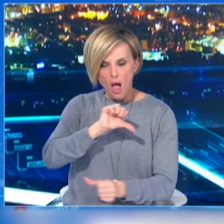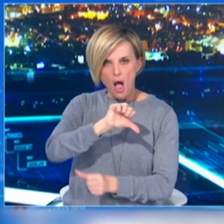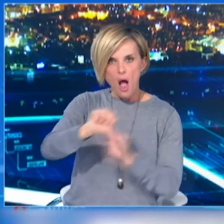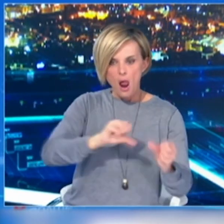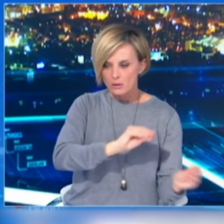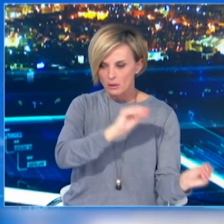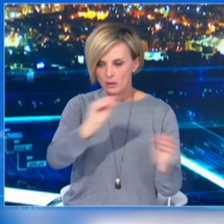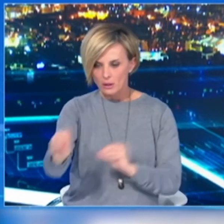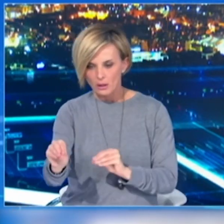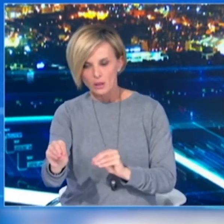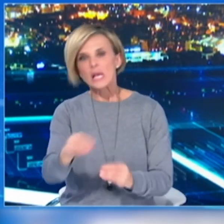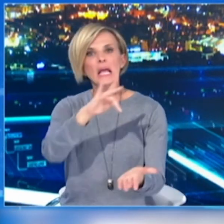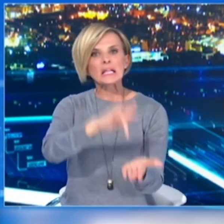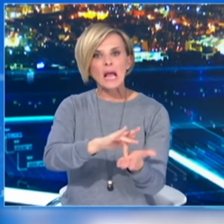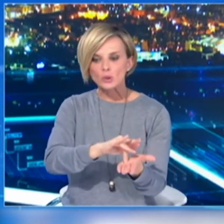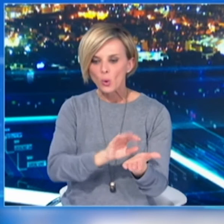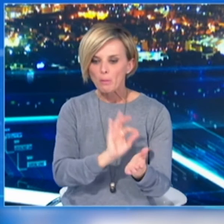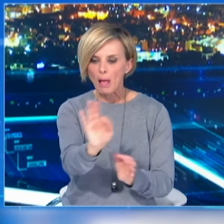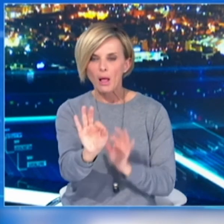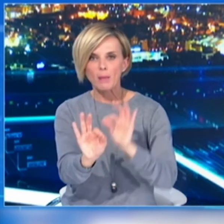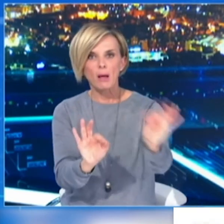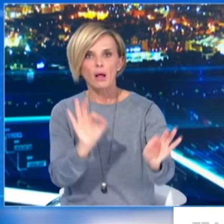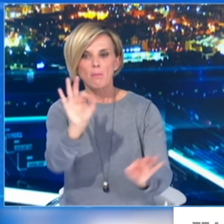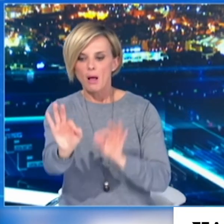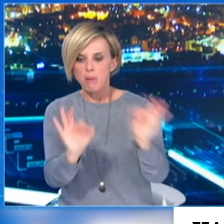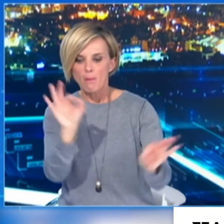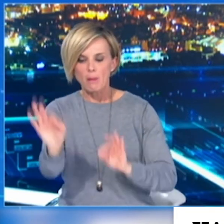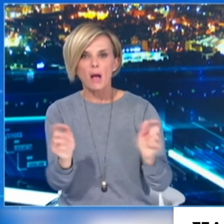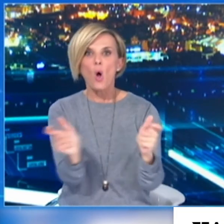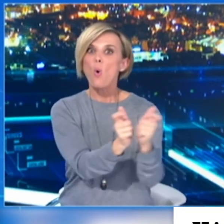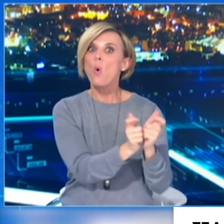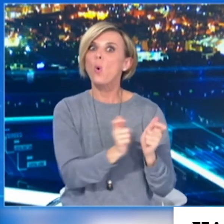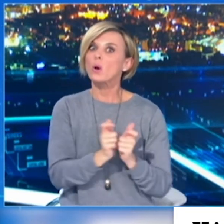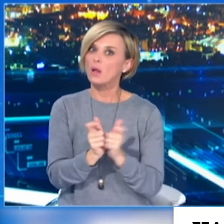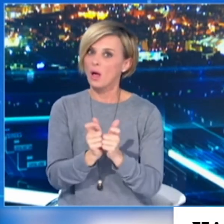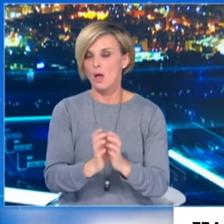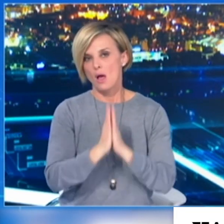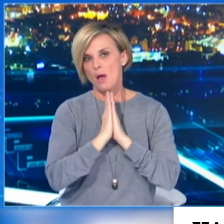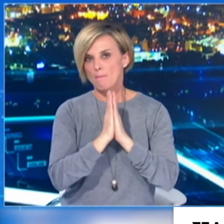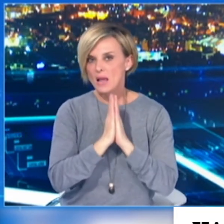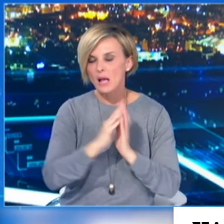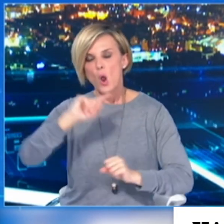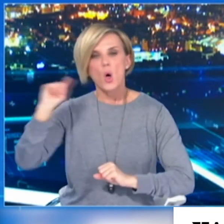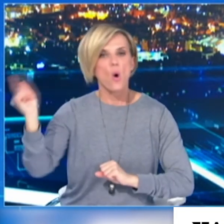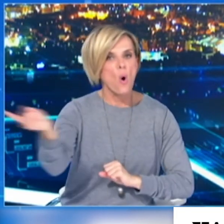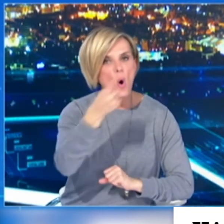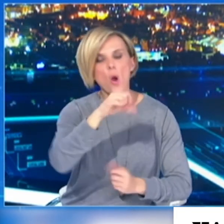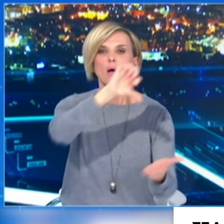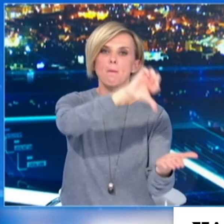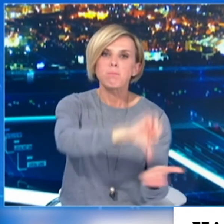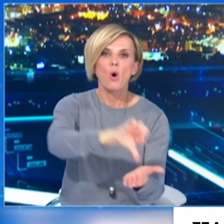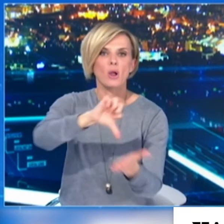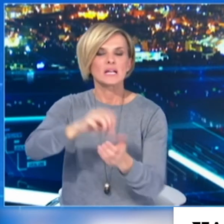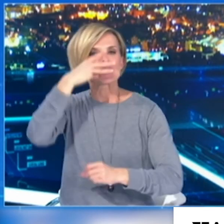κλάστες από τα αστικά τους κέντρα προς τα χωριά. Κάνουμε έκκληση λοιπόν στους κατοίκους τόσο των πόλεων όσο και των χωριών της Ξάνθης, της